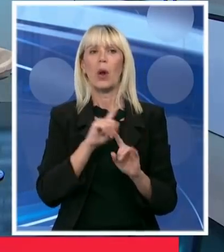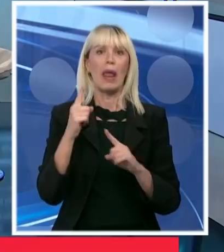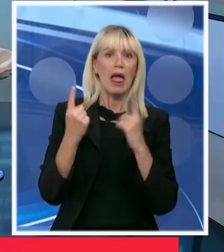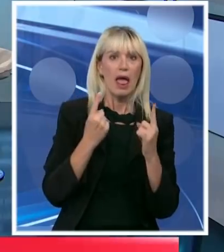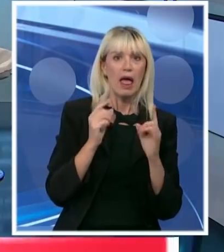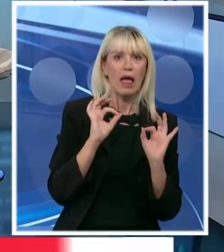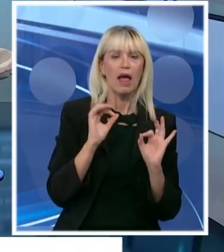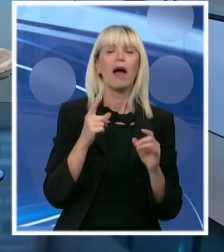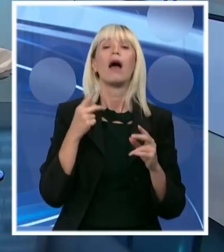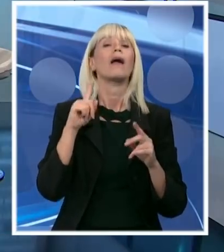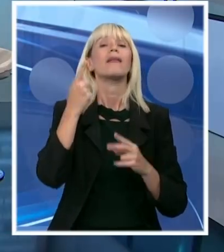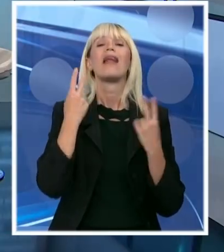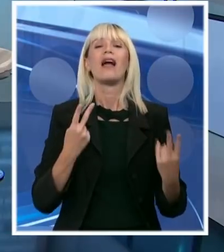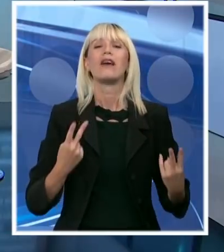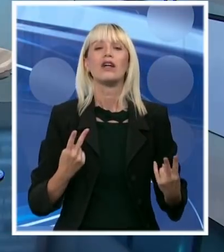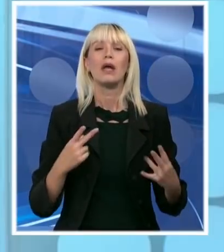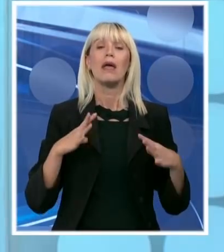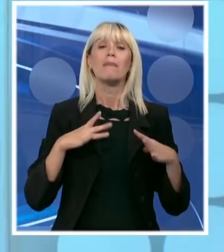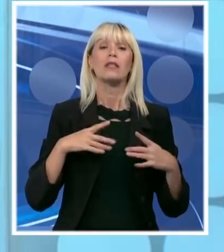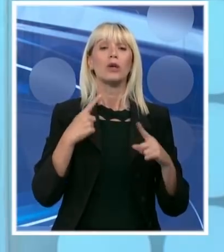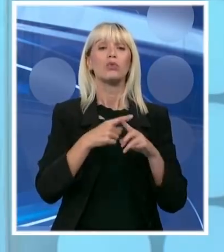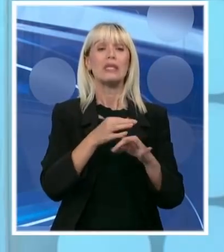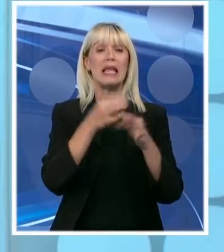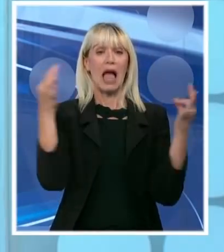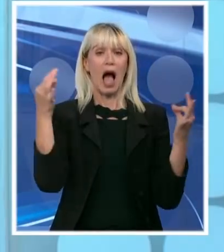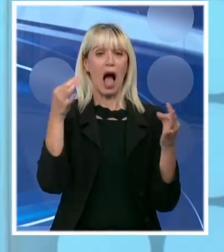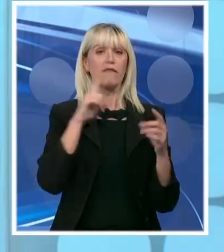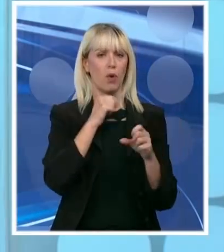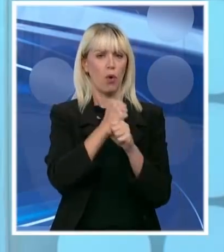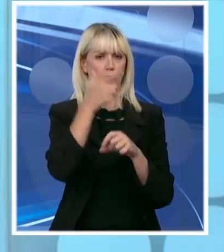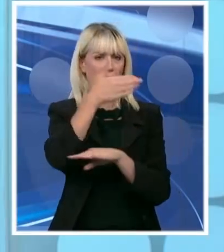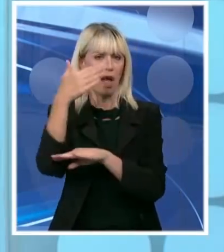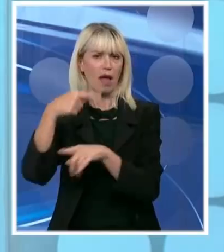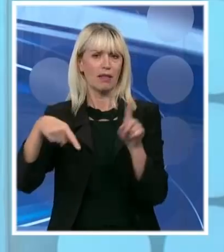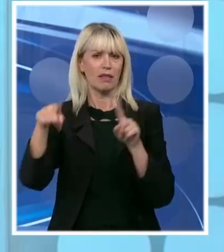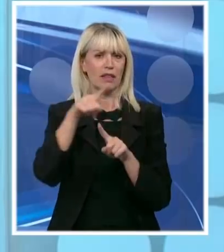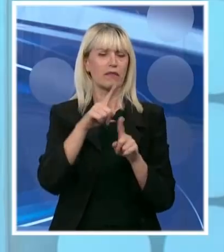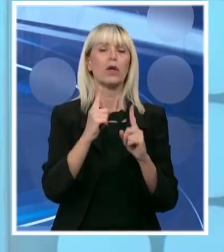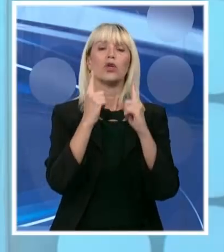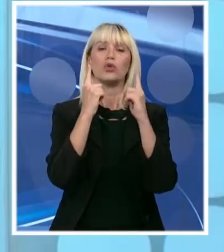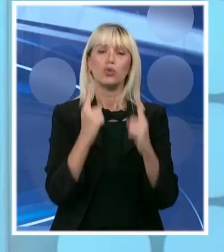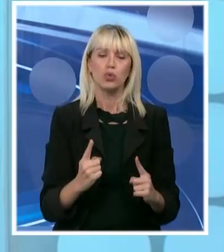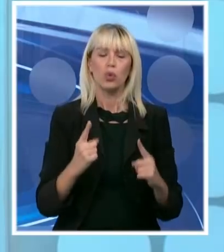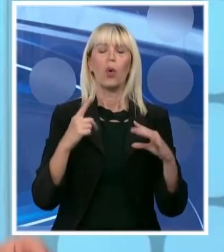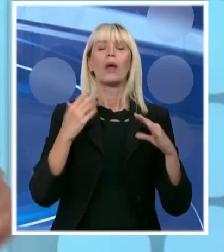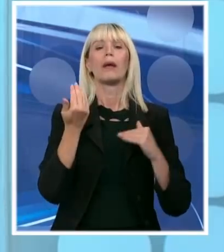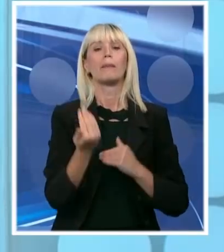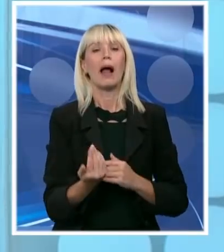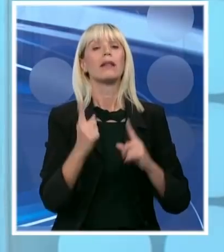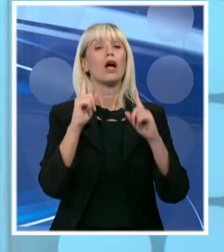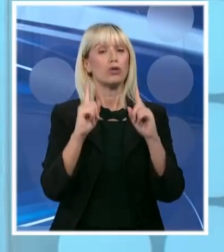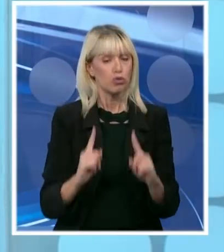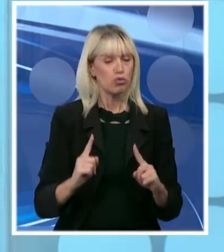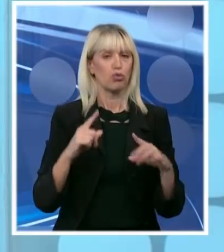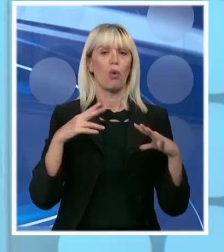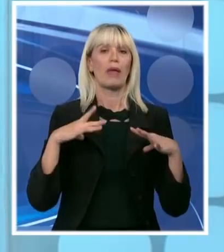Ono što je najvažnije, penzioneri i ljudi koji radaju u javnom sektoru mogu da računaju na neizmenjenu platu i penziju, a sasvim